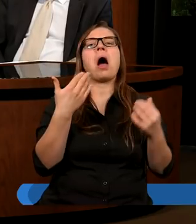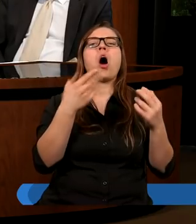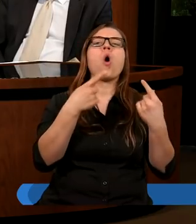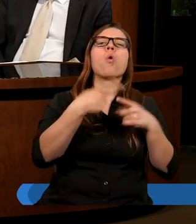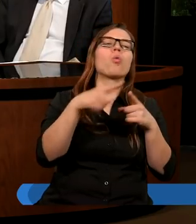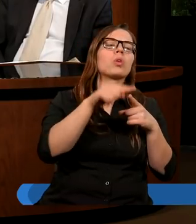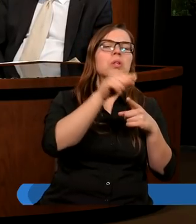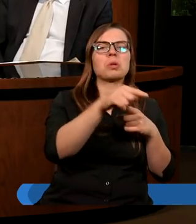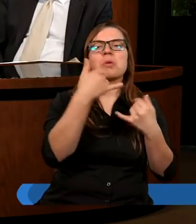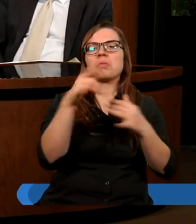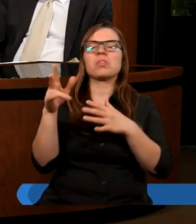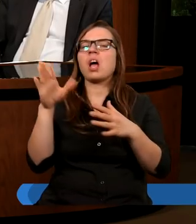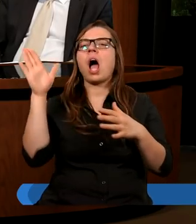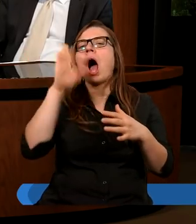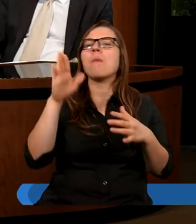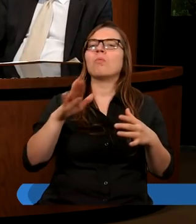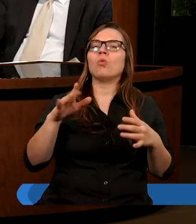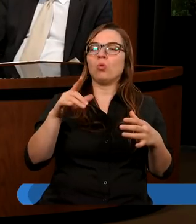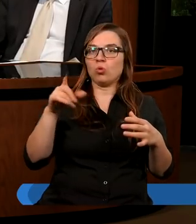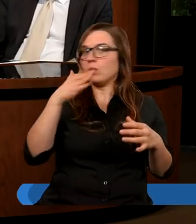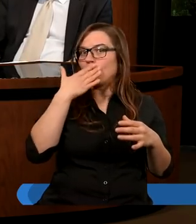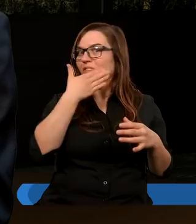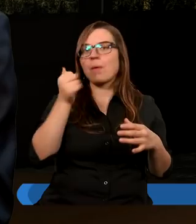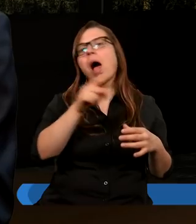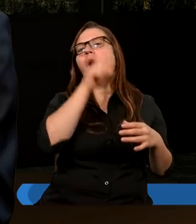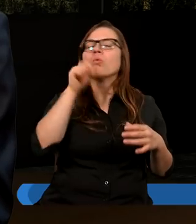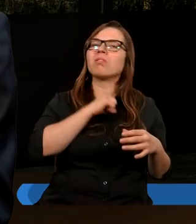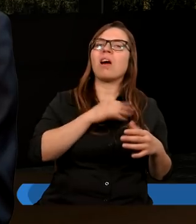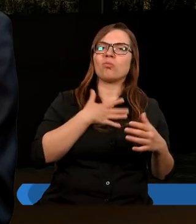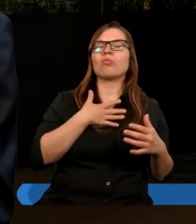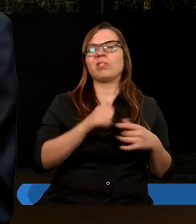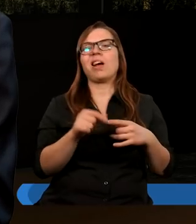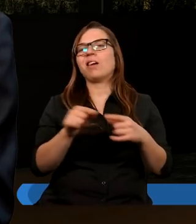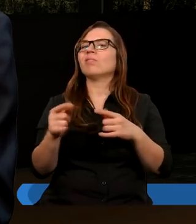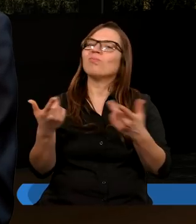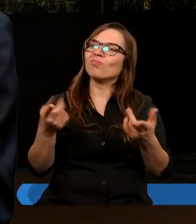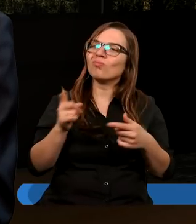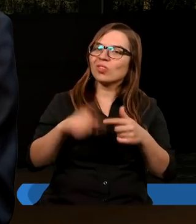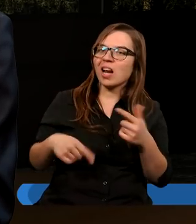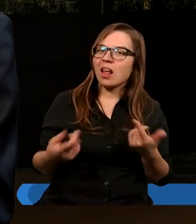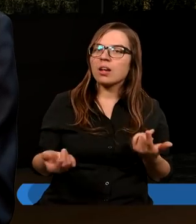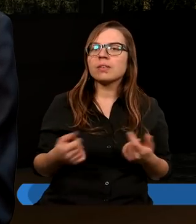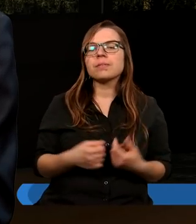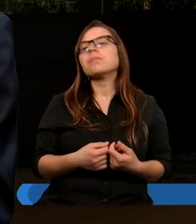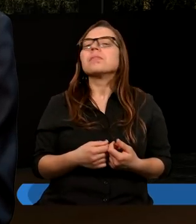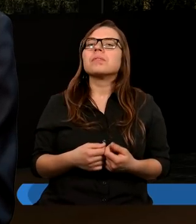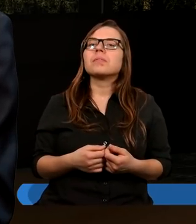czynili jakby te względy. Prawda? Tu można podkreślić, że to byli